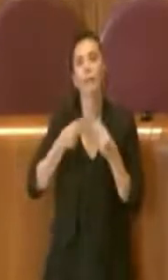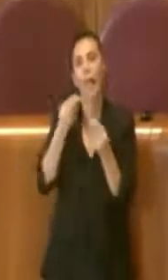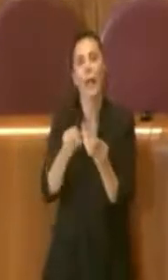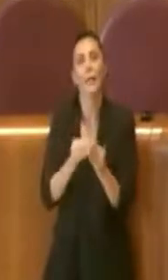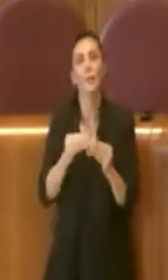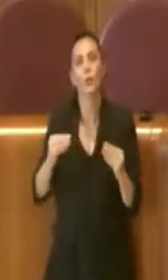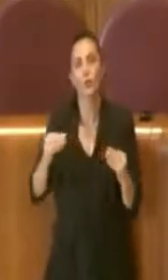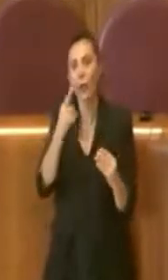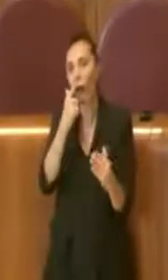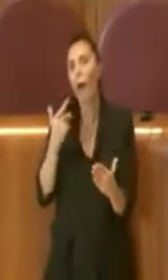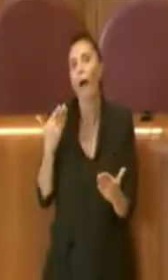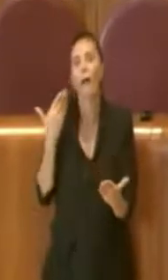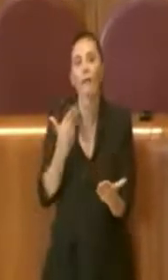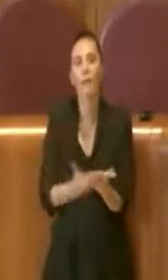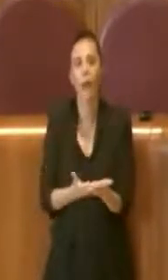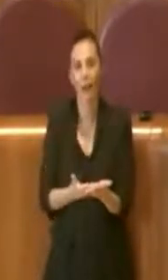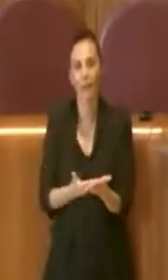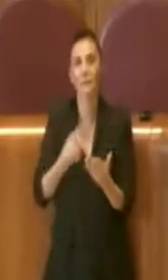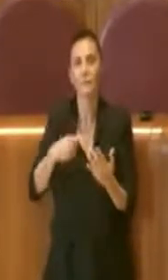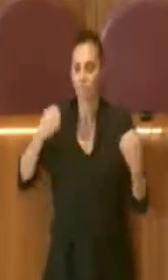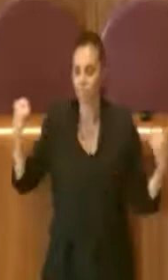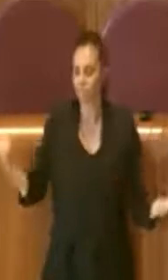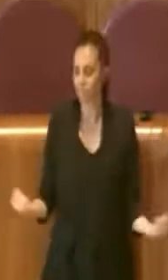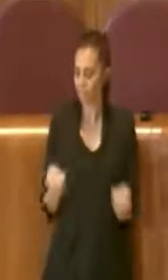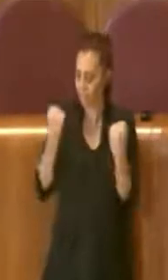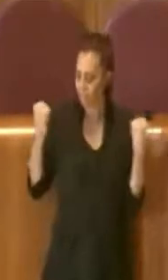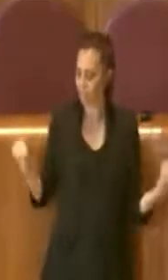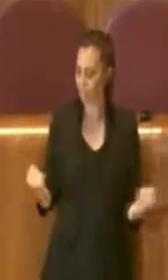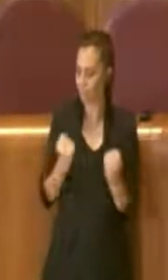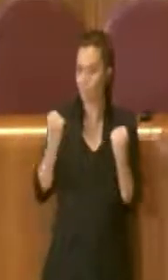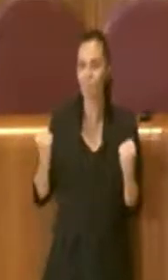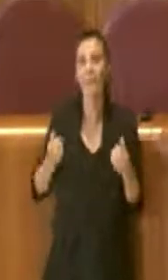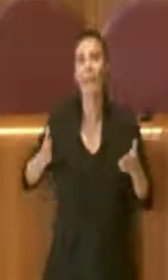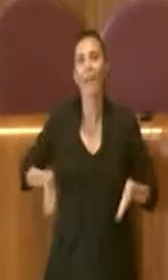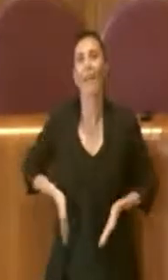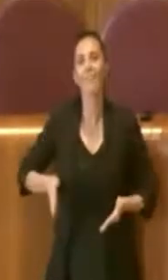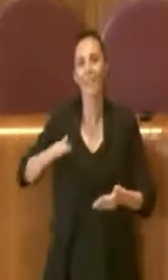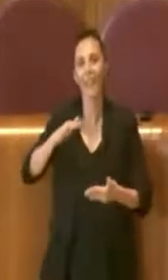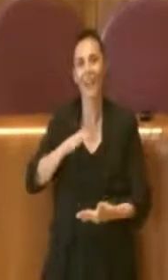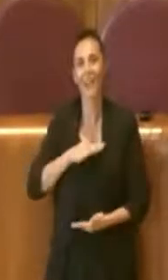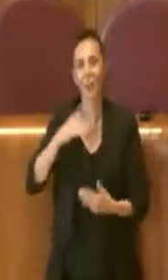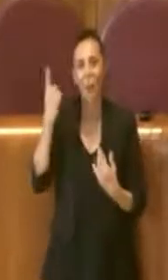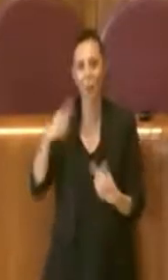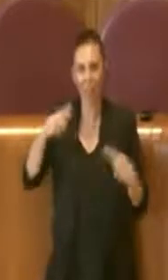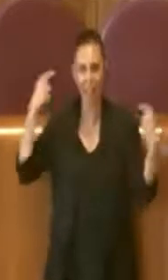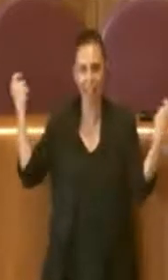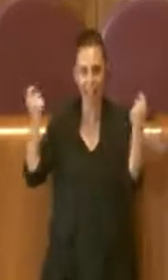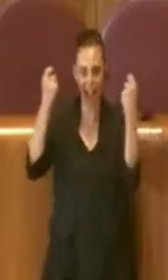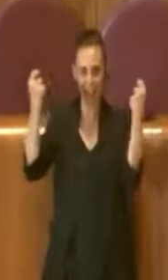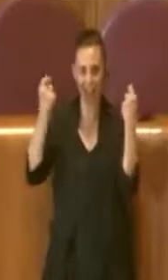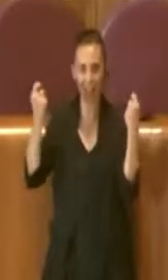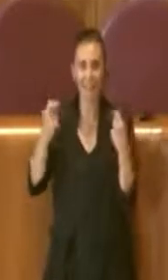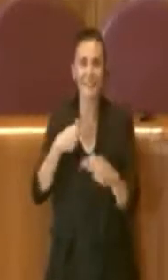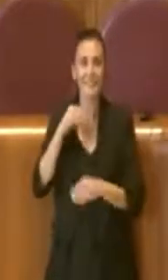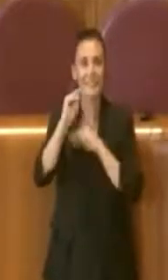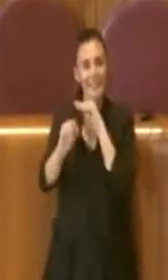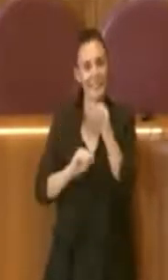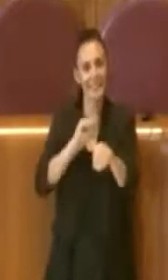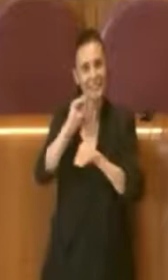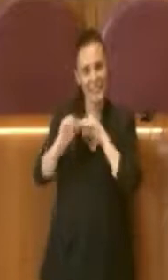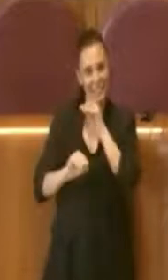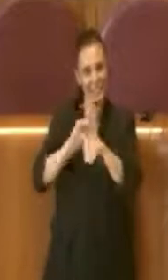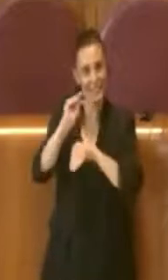per promuovere la candidatura di Roma a questo evento, chiediamo anche